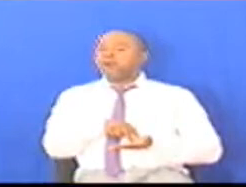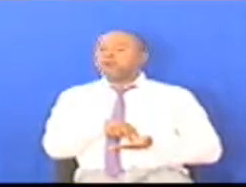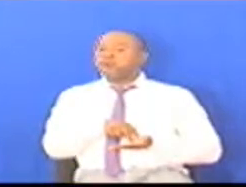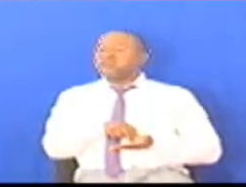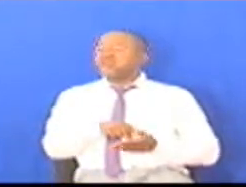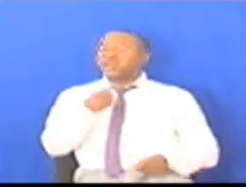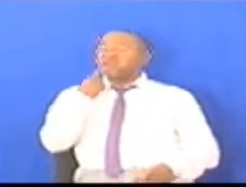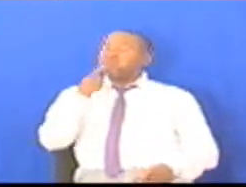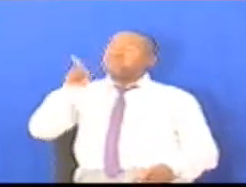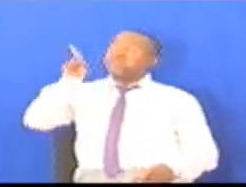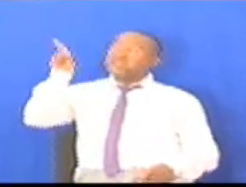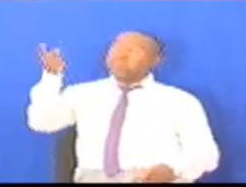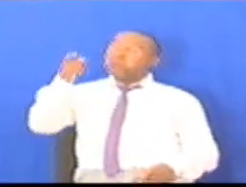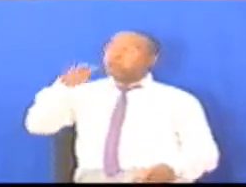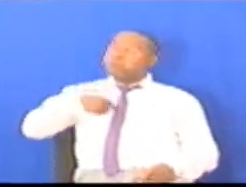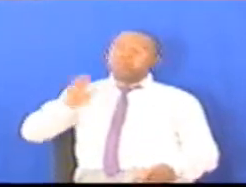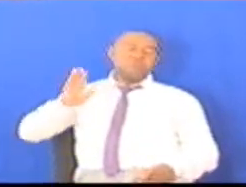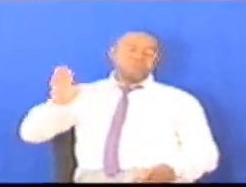Mataifa Makubwa